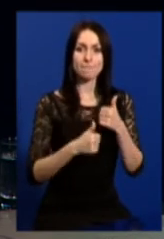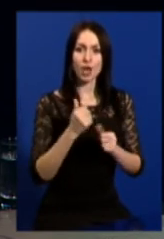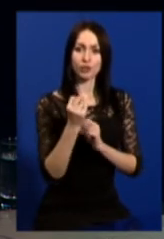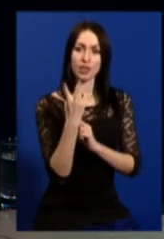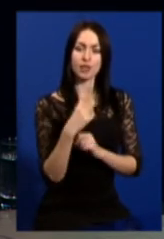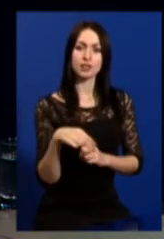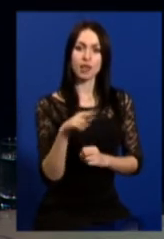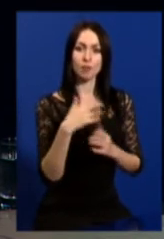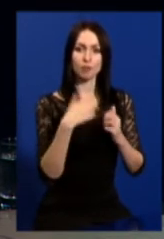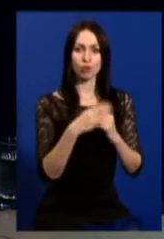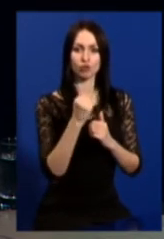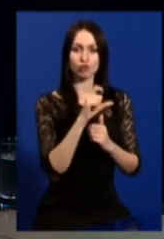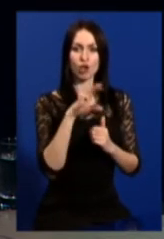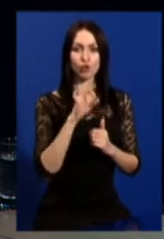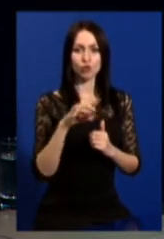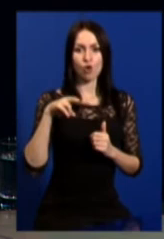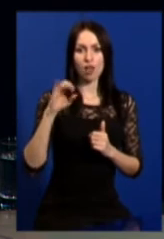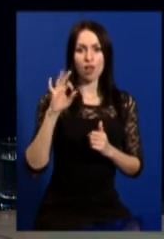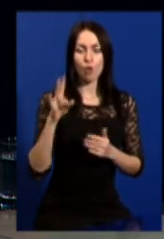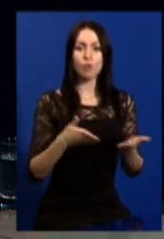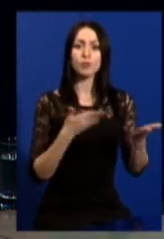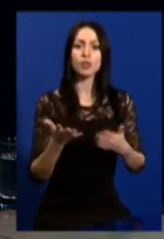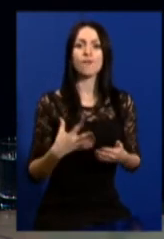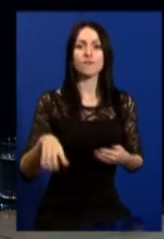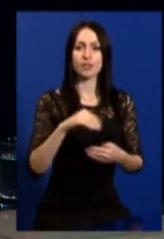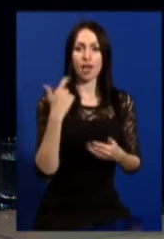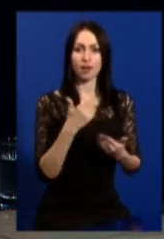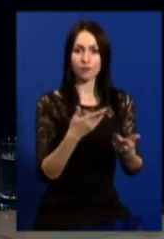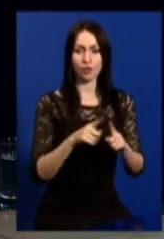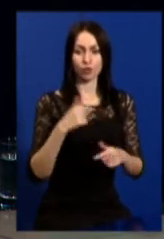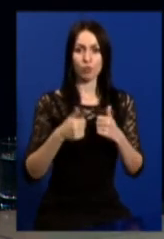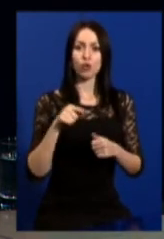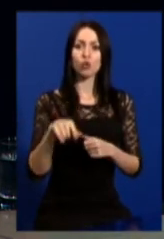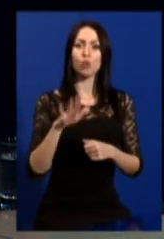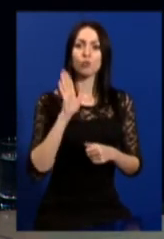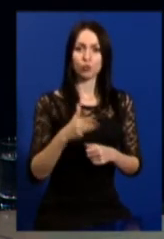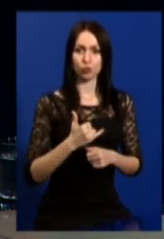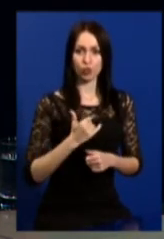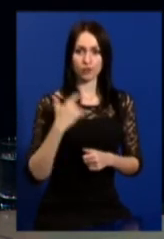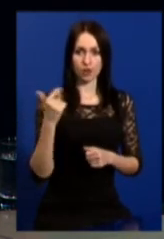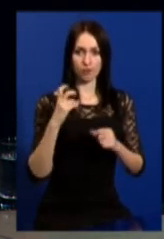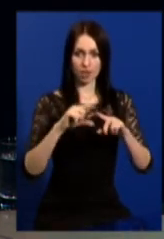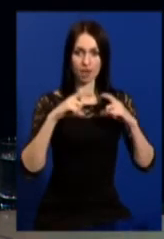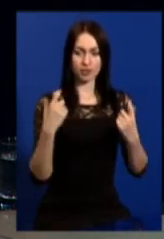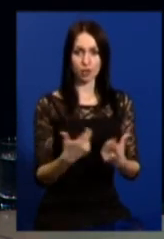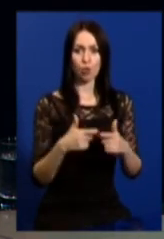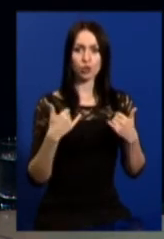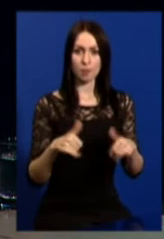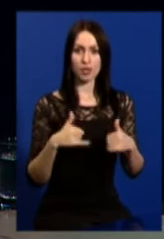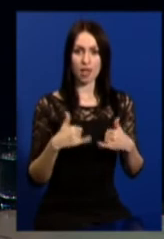грудня між Шахтарем і Ліоном, запрошую всіх харків'ян на цей матч, він відбудеться у нас в Харкові на стадіоні «Міталіст».